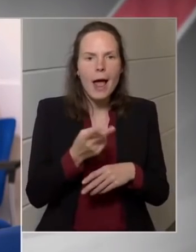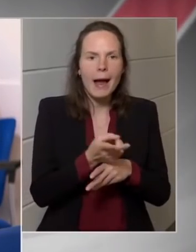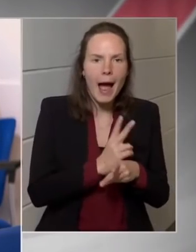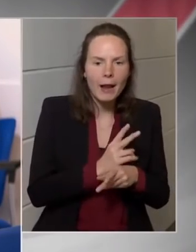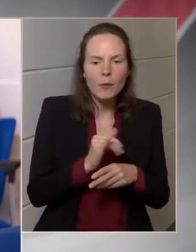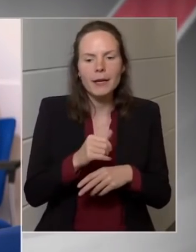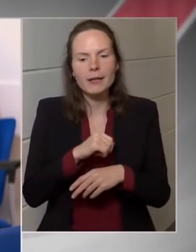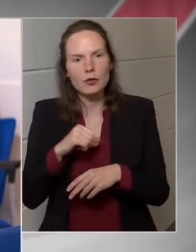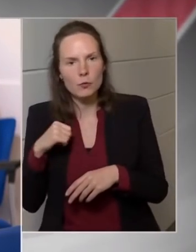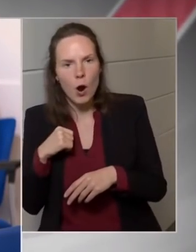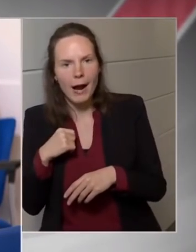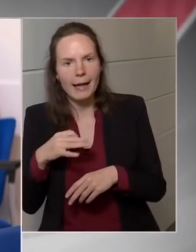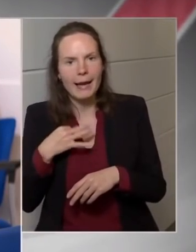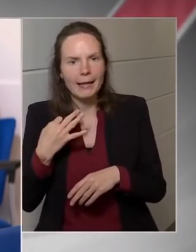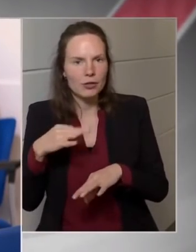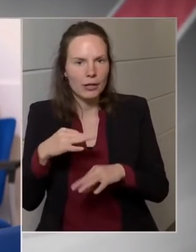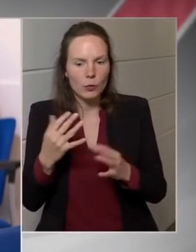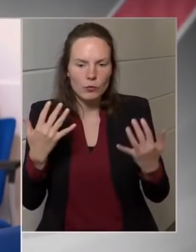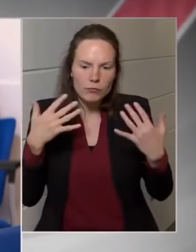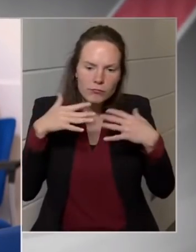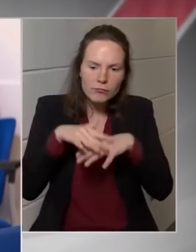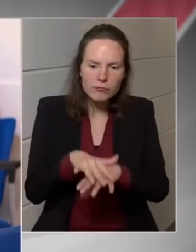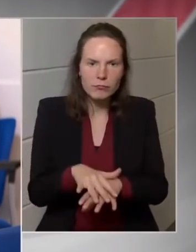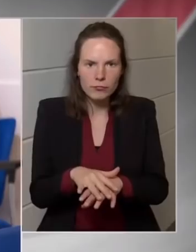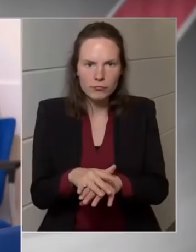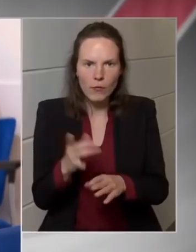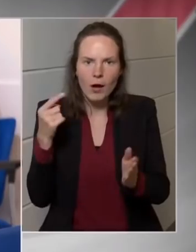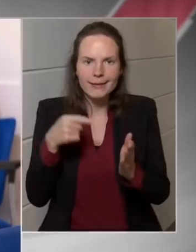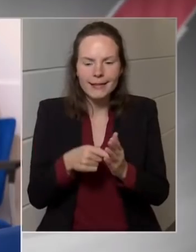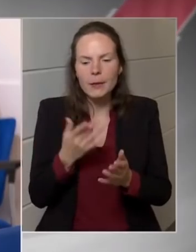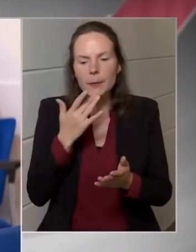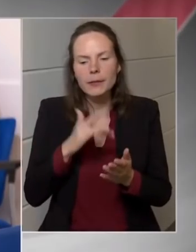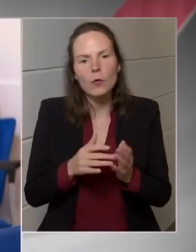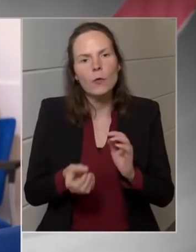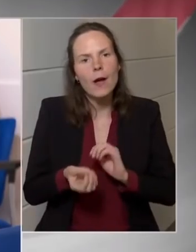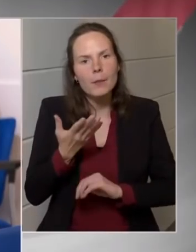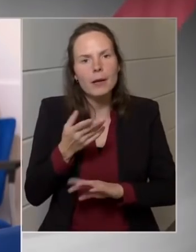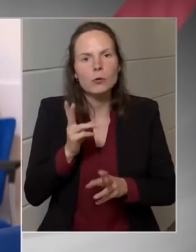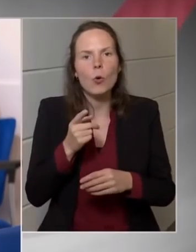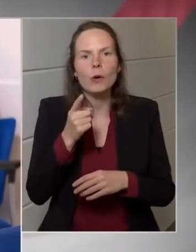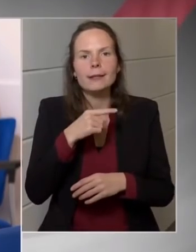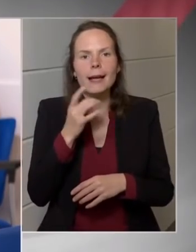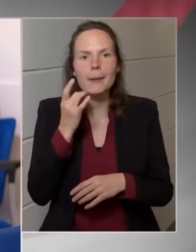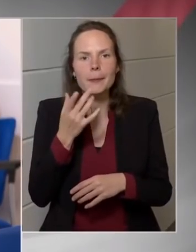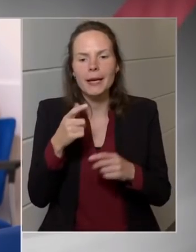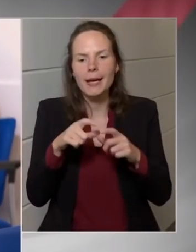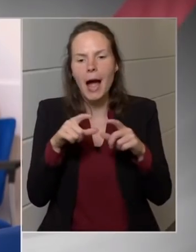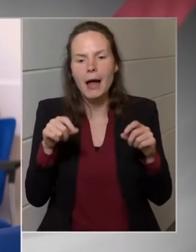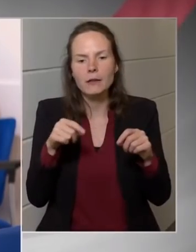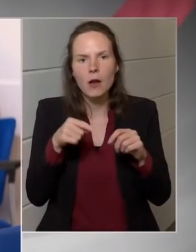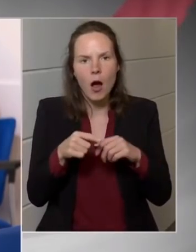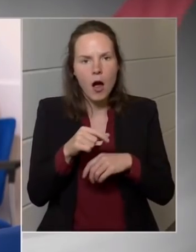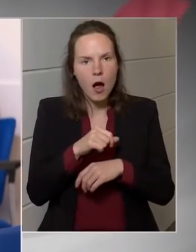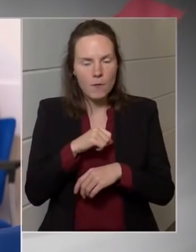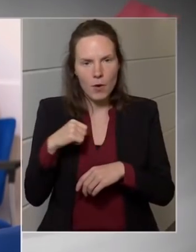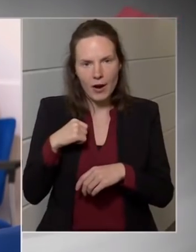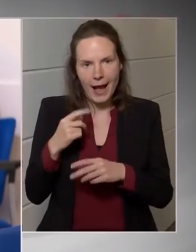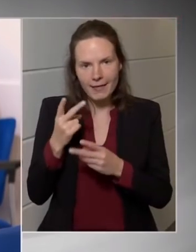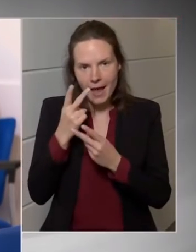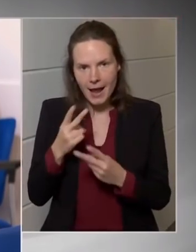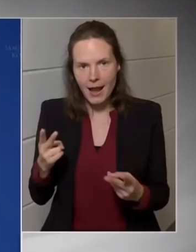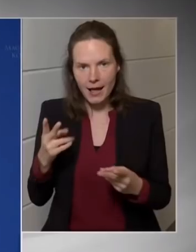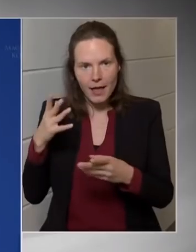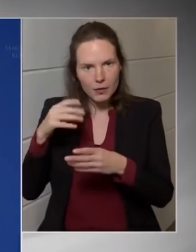az összehangolására koncentrál. Felmerült például, hogy a TB-kártyát a magánellátásba is lehetne használni.